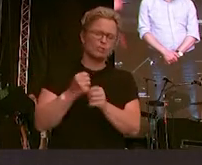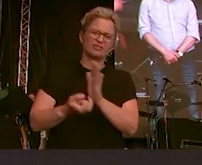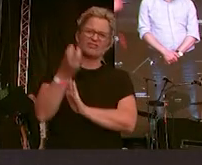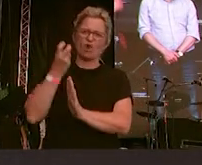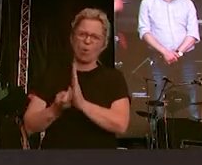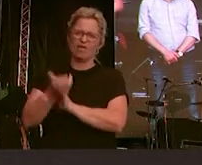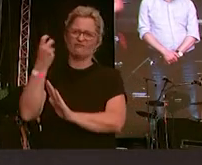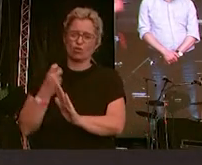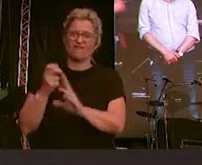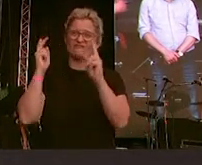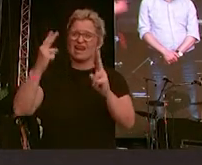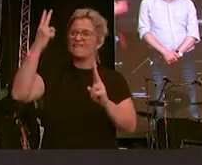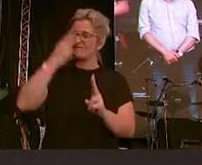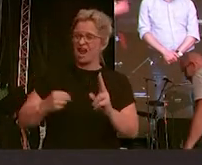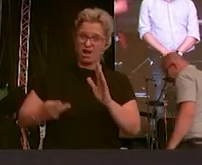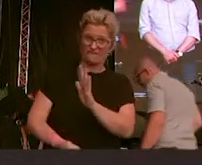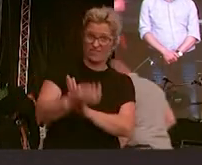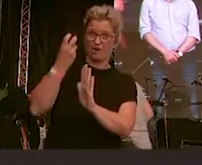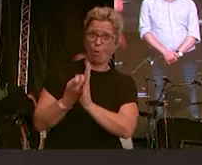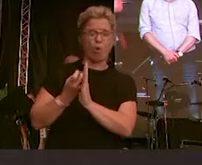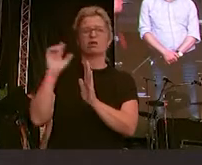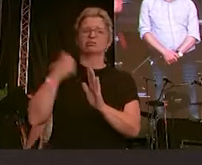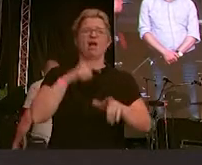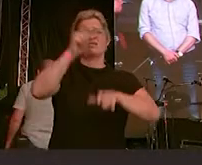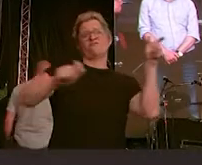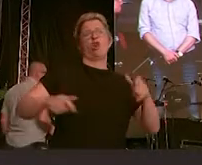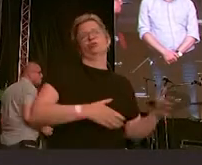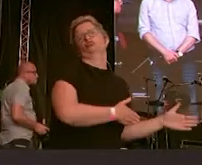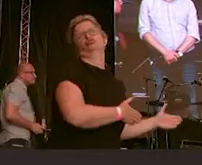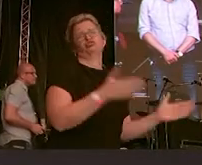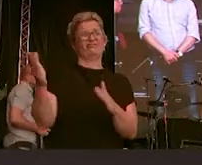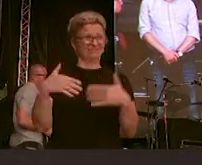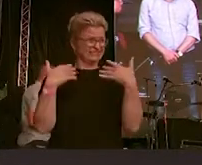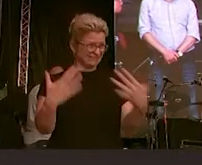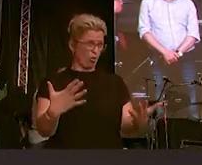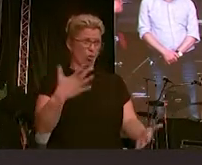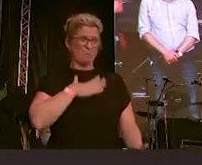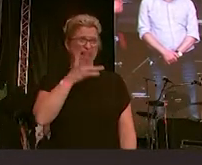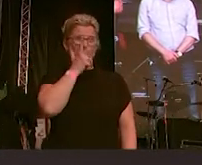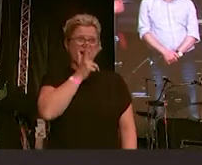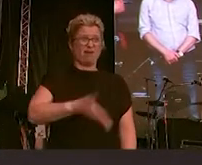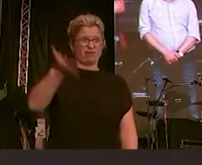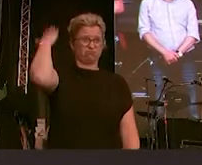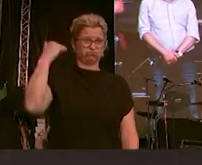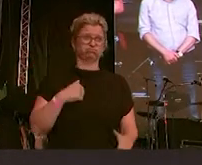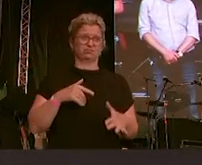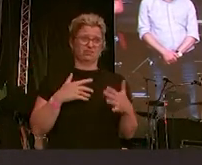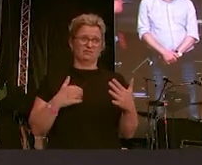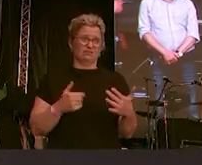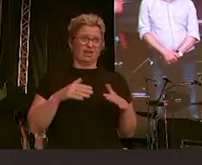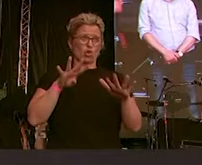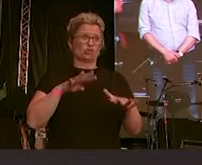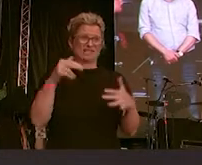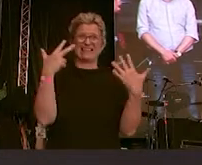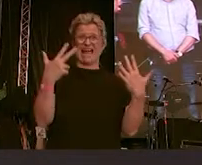wäre der Untergang unseres Volkes. Mein Vater beschrieb vor 73 Jahren ein ähnlich ungutes